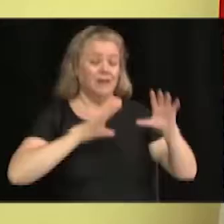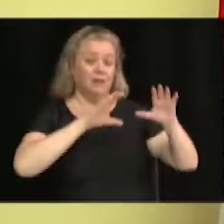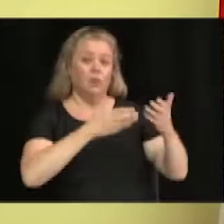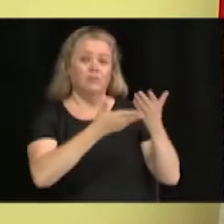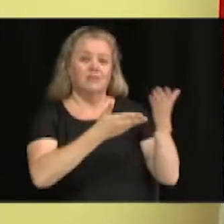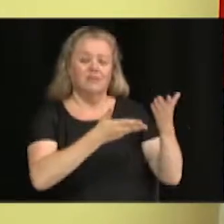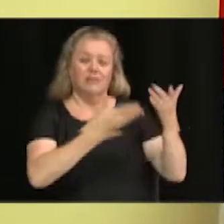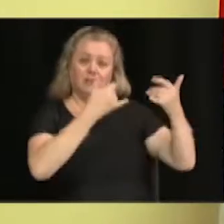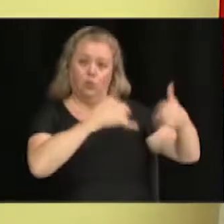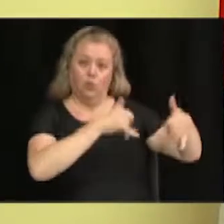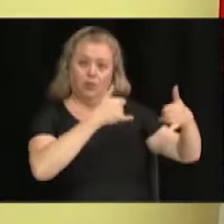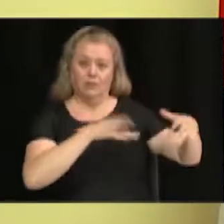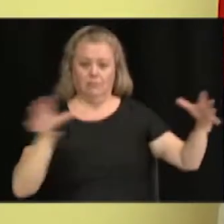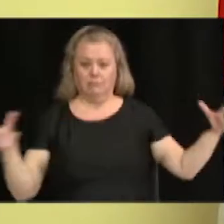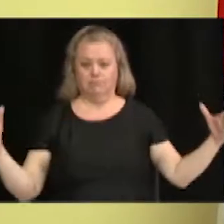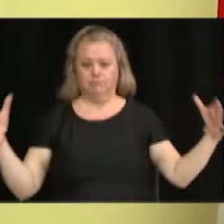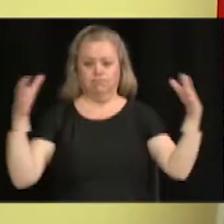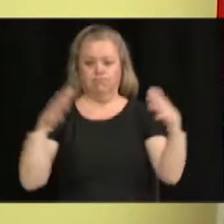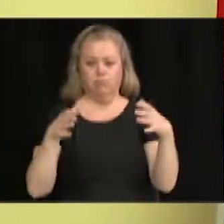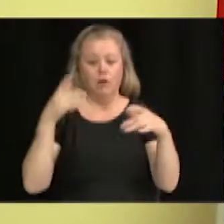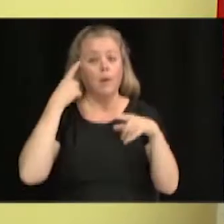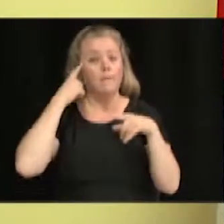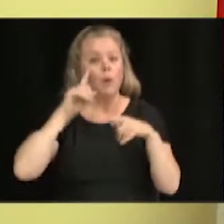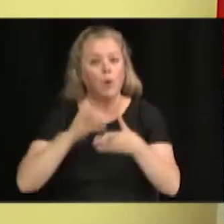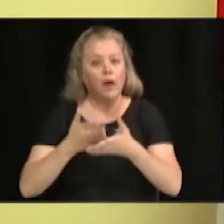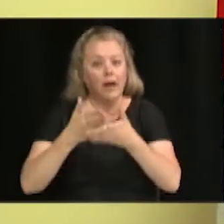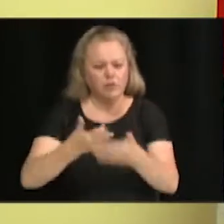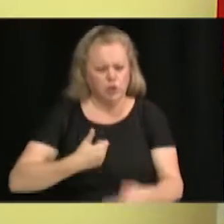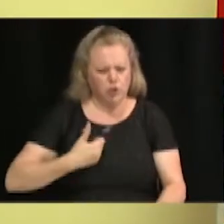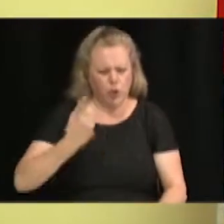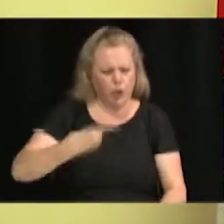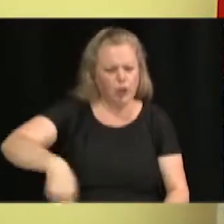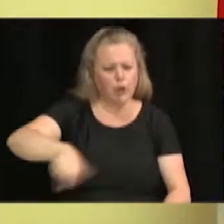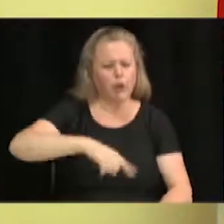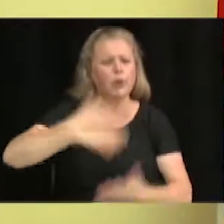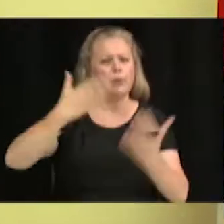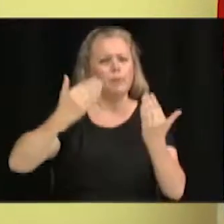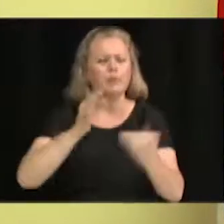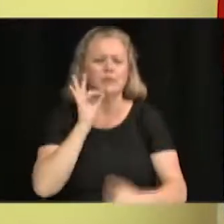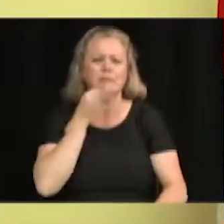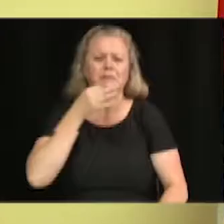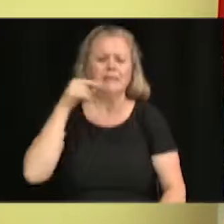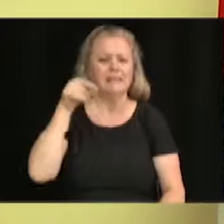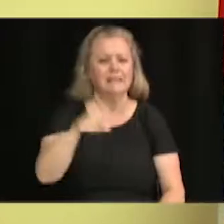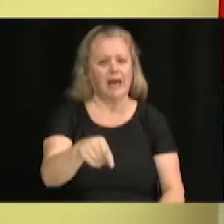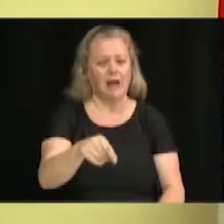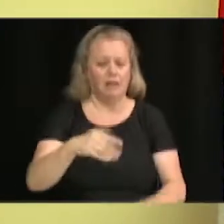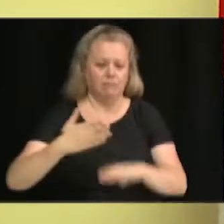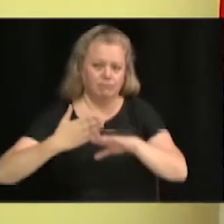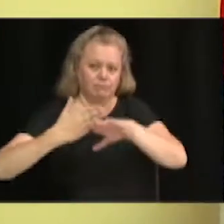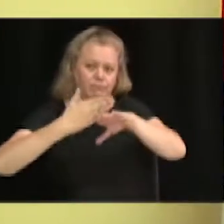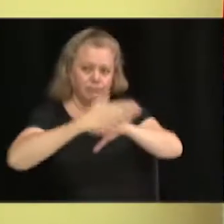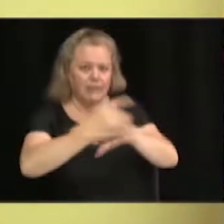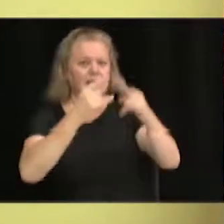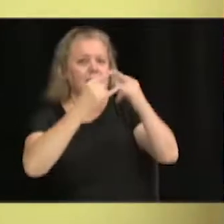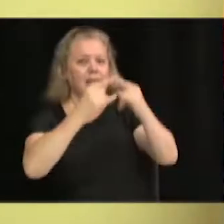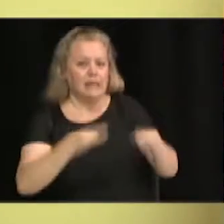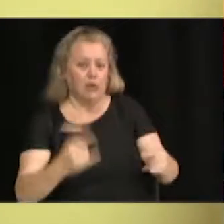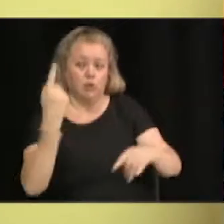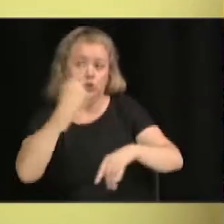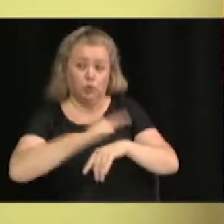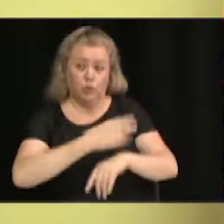'intégration de nos jeunes en besoins particuliers dans nos camps de jour et tout un processus d'évaluation et d'accompagnement de ces jeunes et de ces familles.